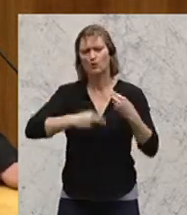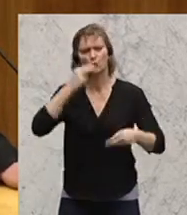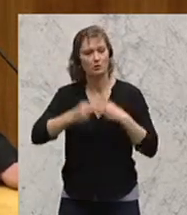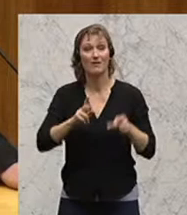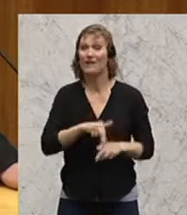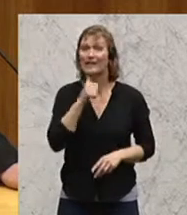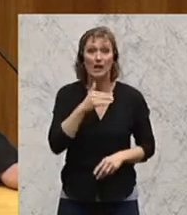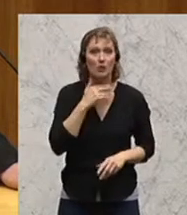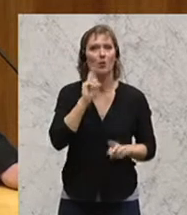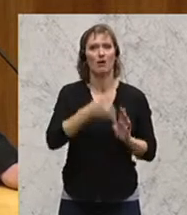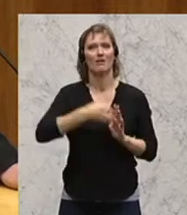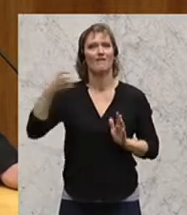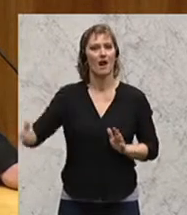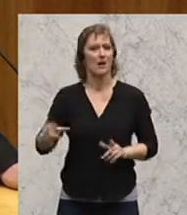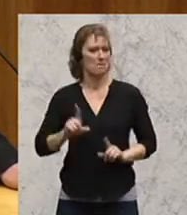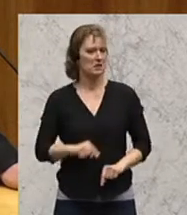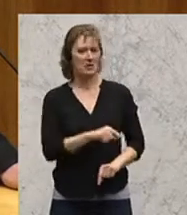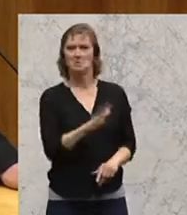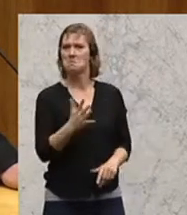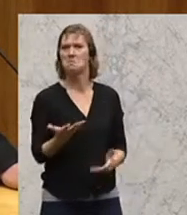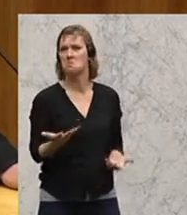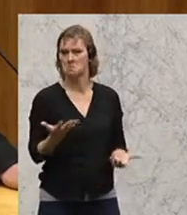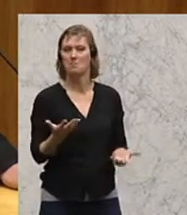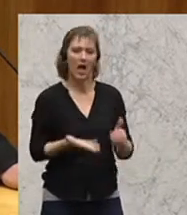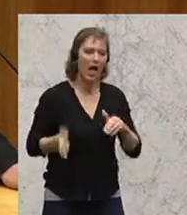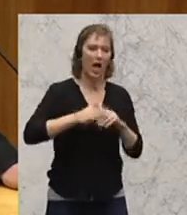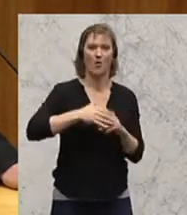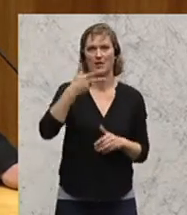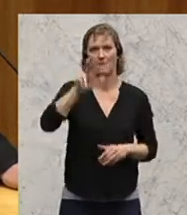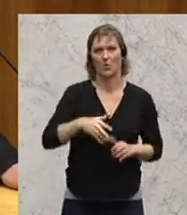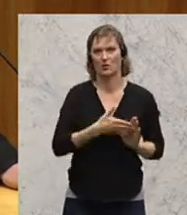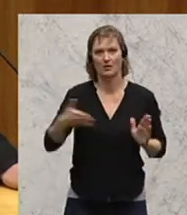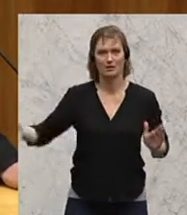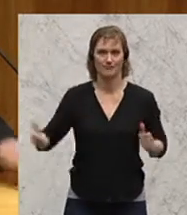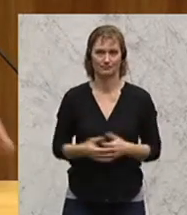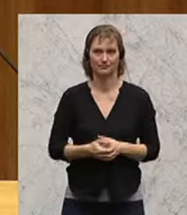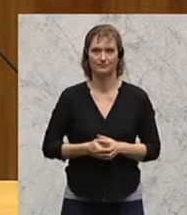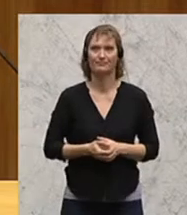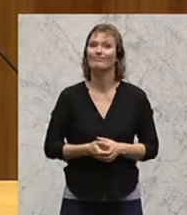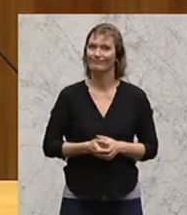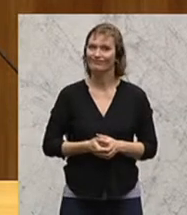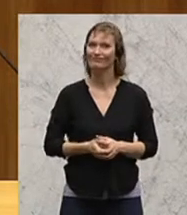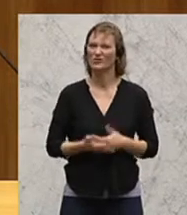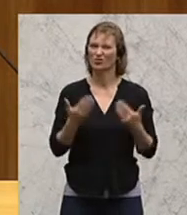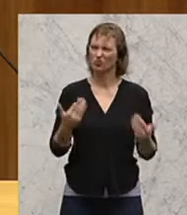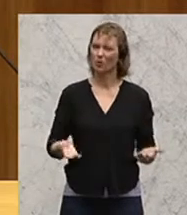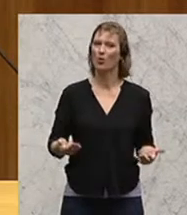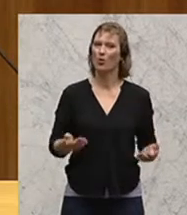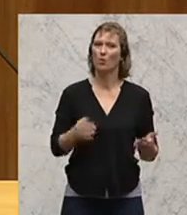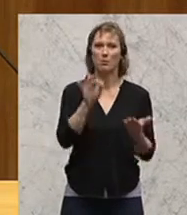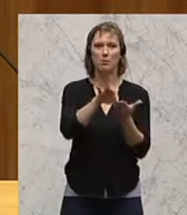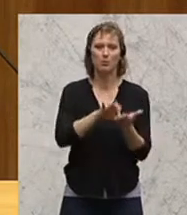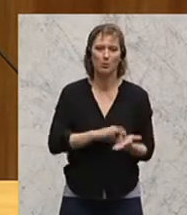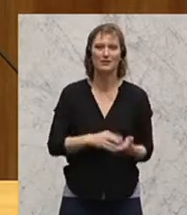es nicht reicht, kann die Minderheit sagen, okay, dann setzen wir diesen Ausschuss noch einmal ein. Und das sind so ganz wichtige